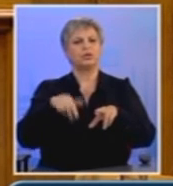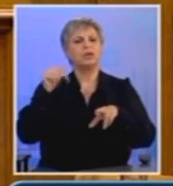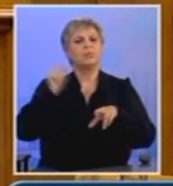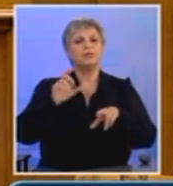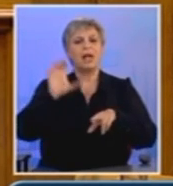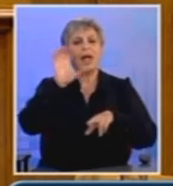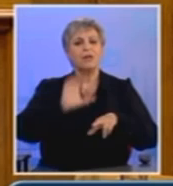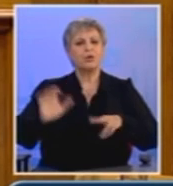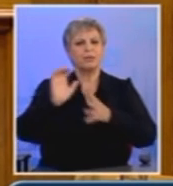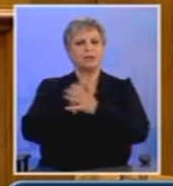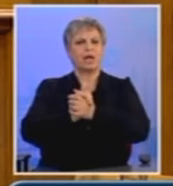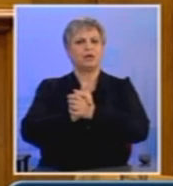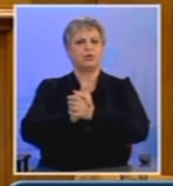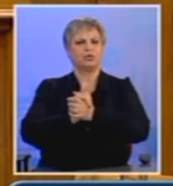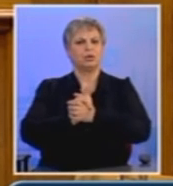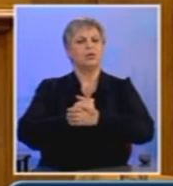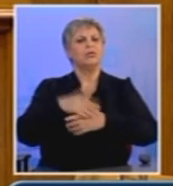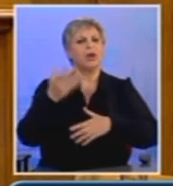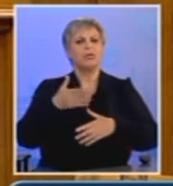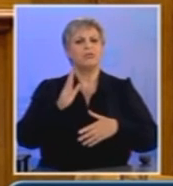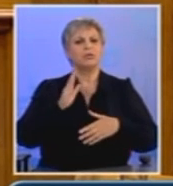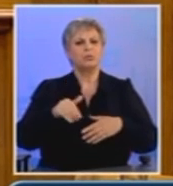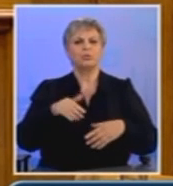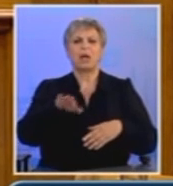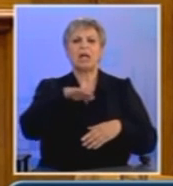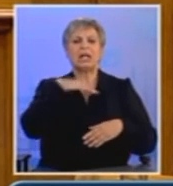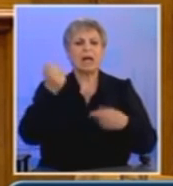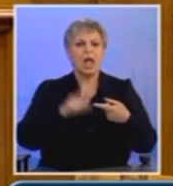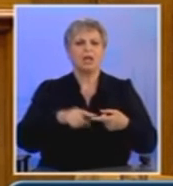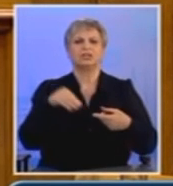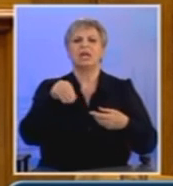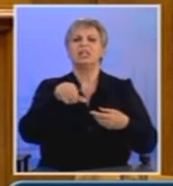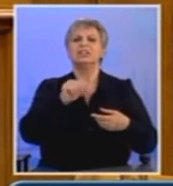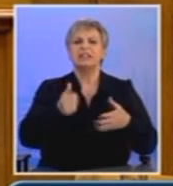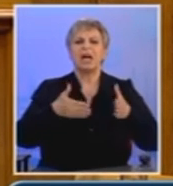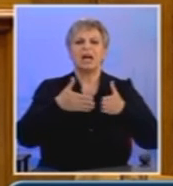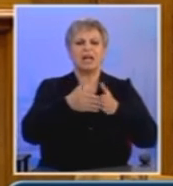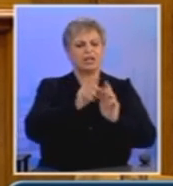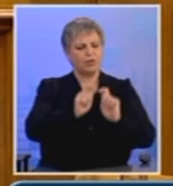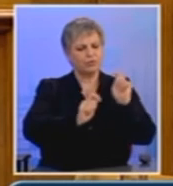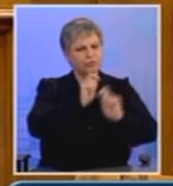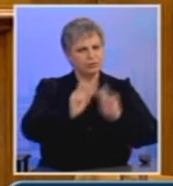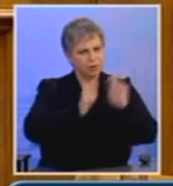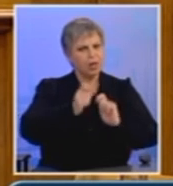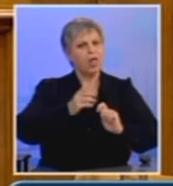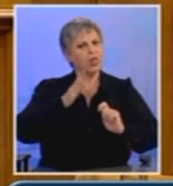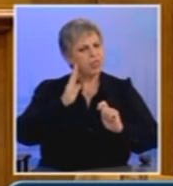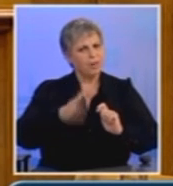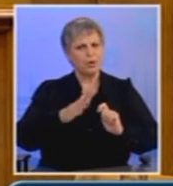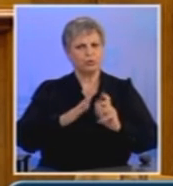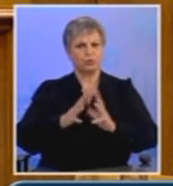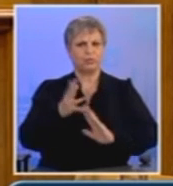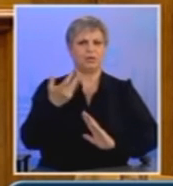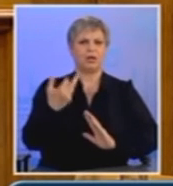εγχώρια παραγωγή από το κρέας, τη ζάχαρη μέχρι τα ναυπηγεία, άλλους τομείς της οικονομίας. Υπάρχει ο